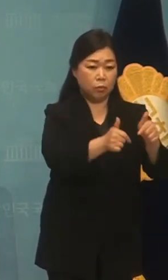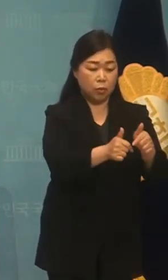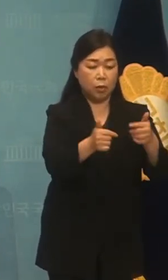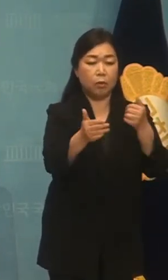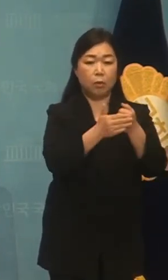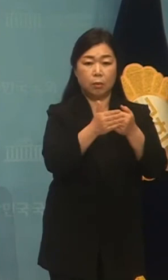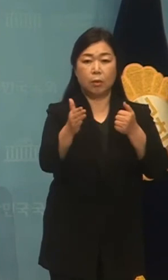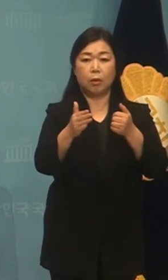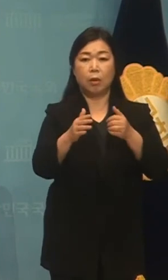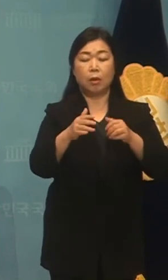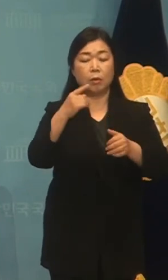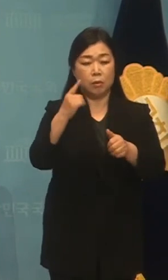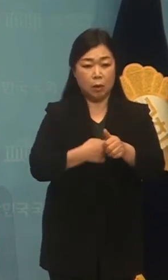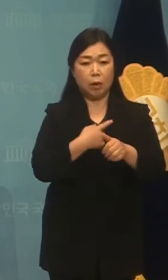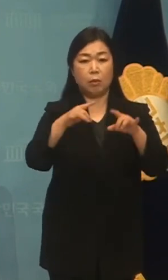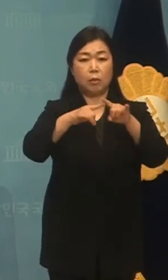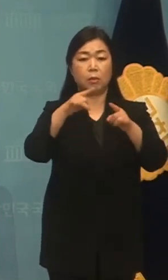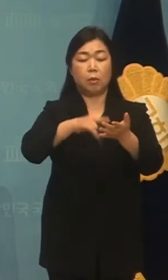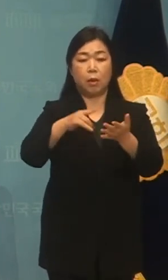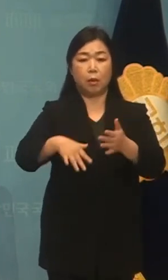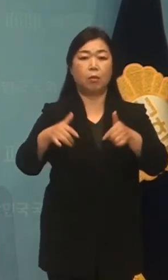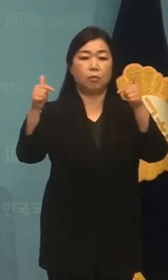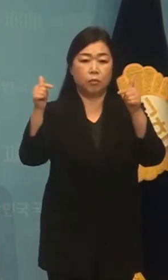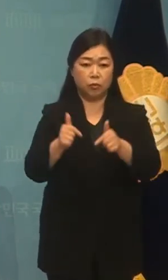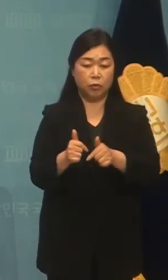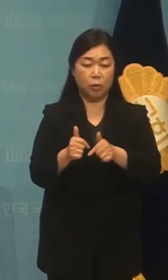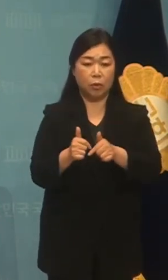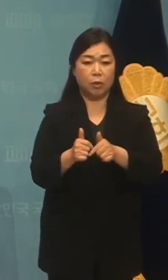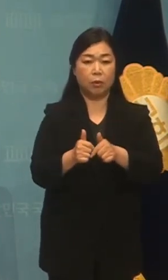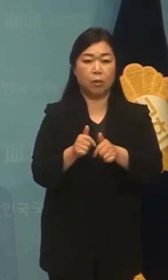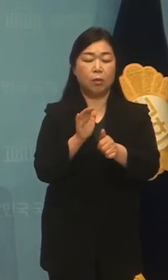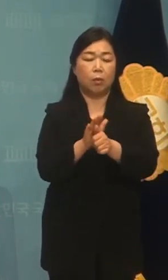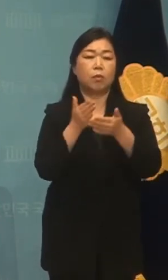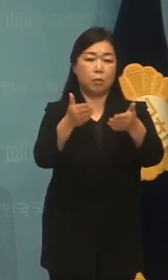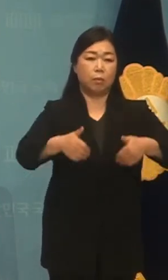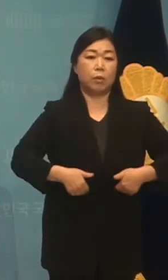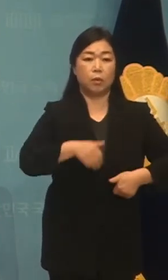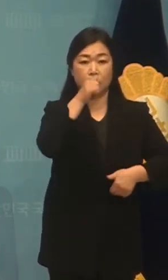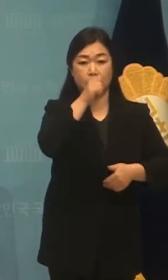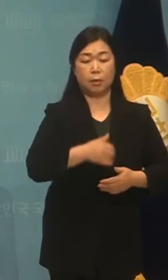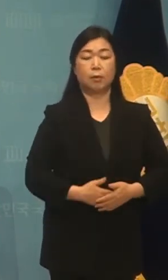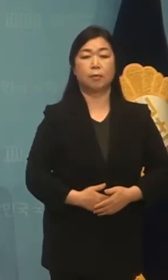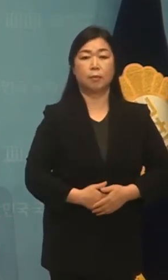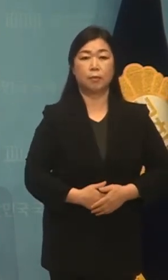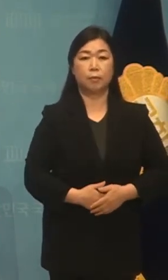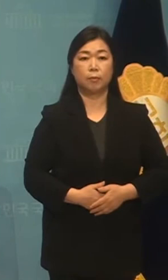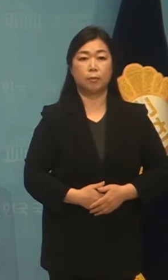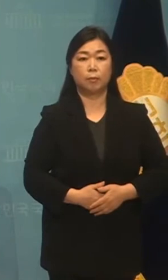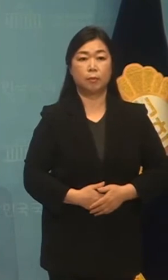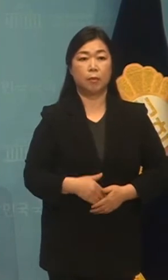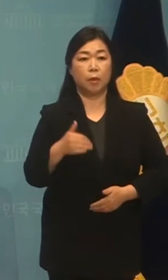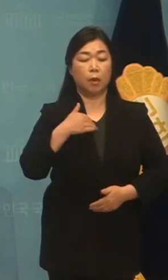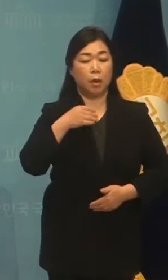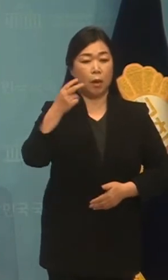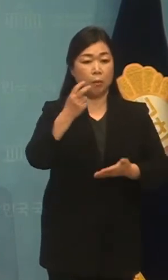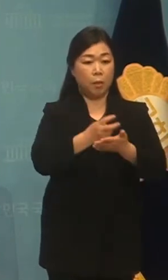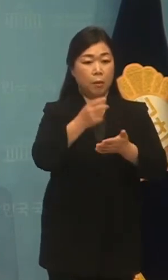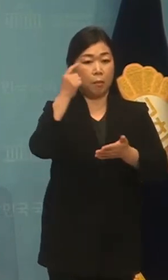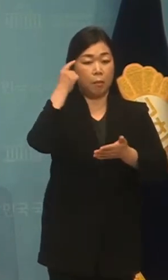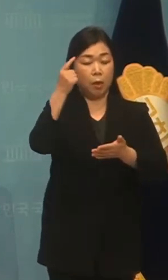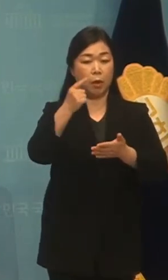국민들의 세 부담을 경감시키기 위한 대안이 절실한 상황입니다. 제가 발의하는